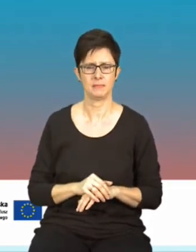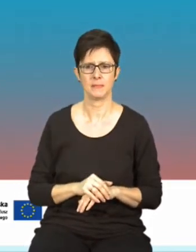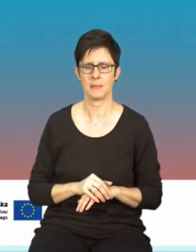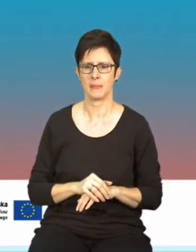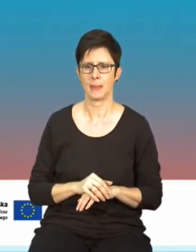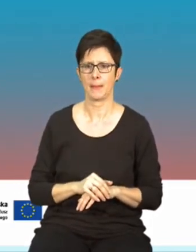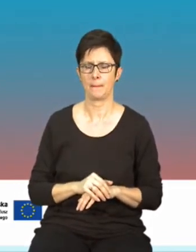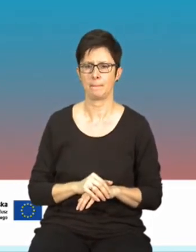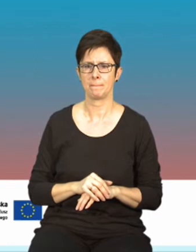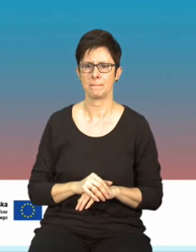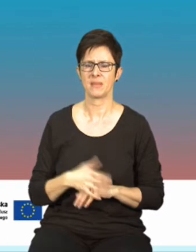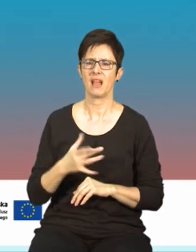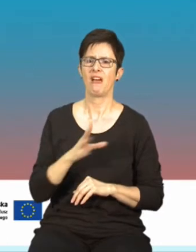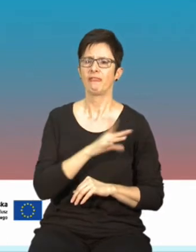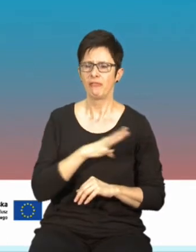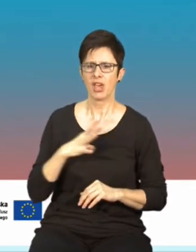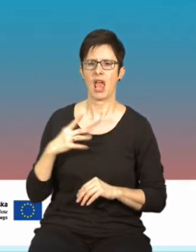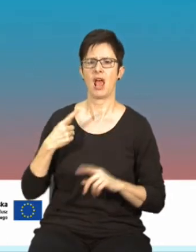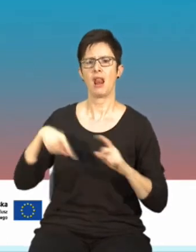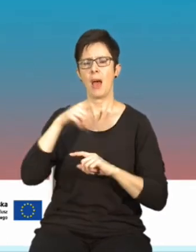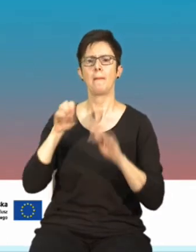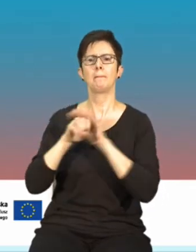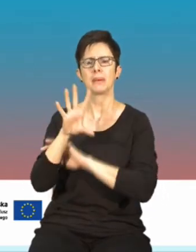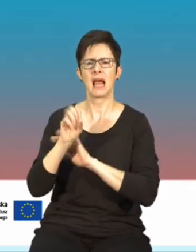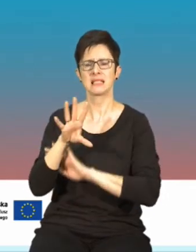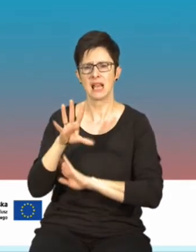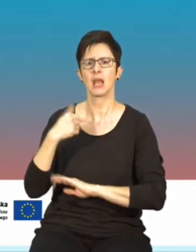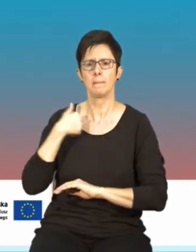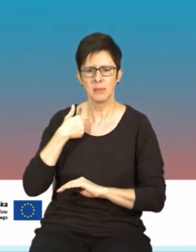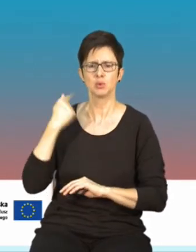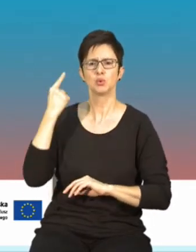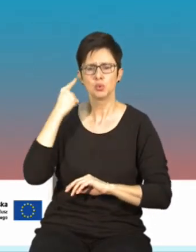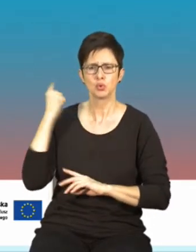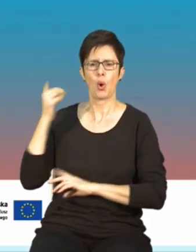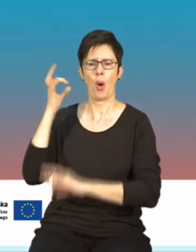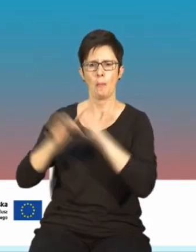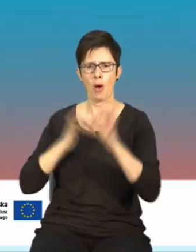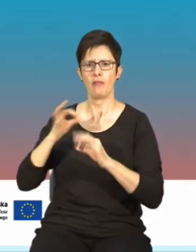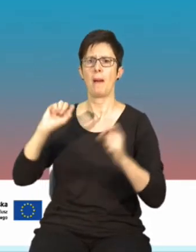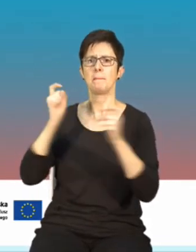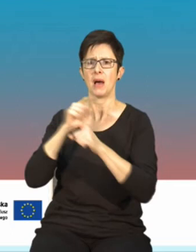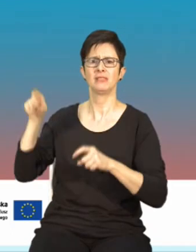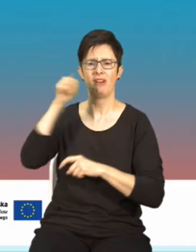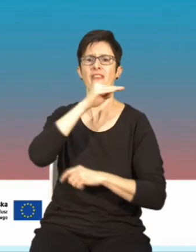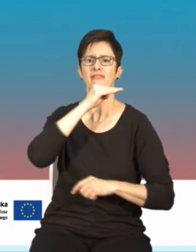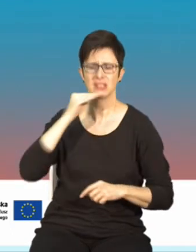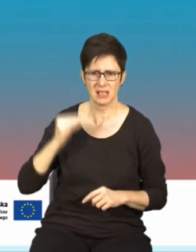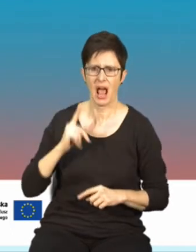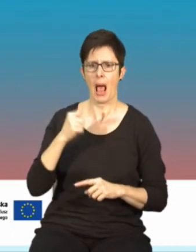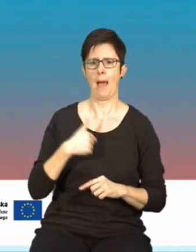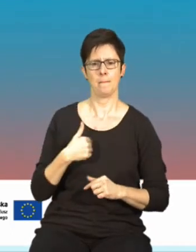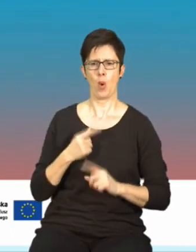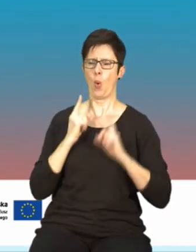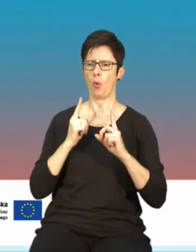się, chociaż tutaj w wielu prezentacjach słyszeliśmy, że w wielu krajach to wystarcza, ale naszym zdaniem nie da się